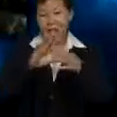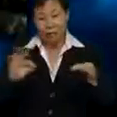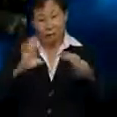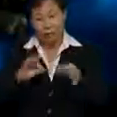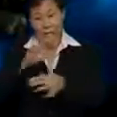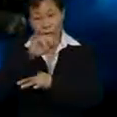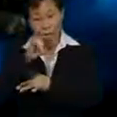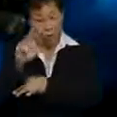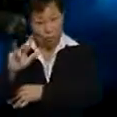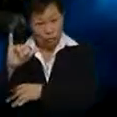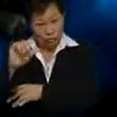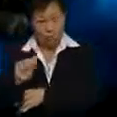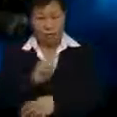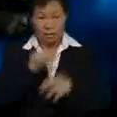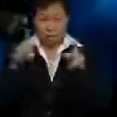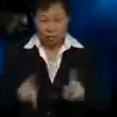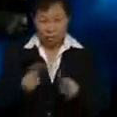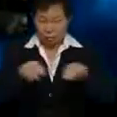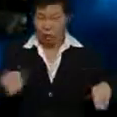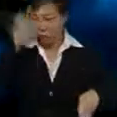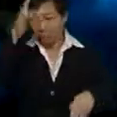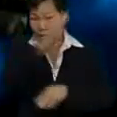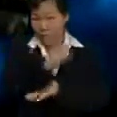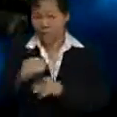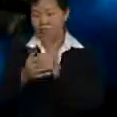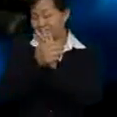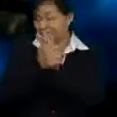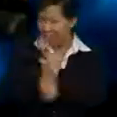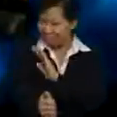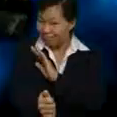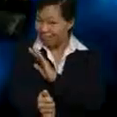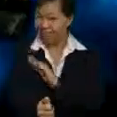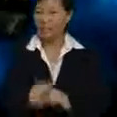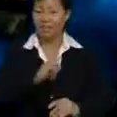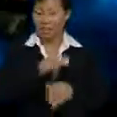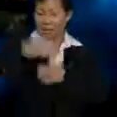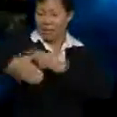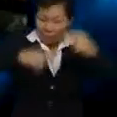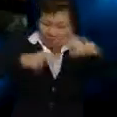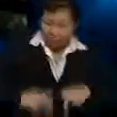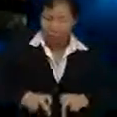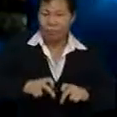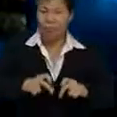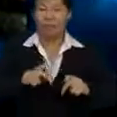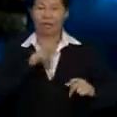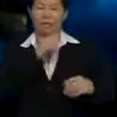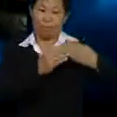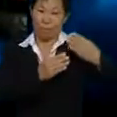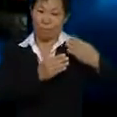pula sebagai seorang pelajar yang pintar dan berkebolehan Saya telah mengkaji perwatakan Julia